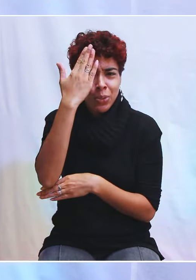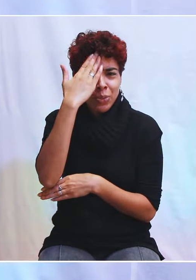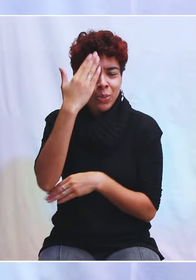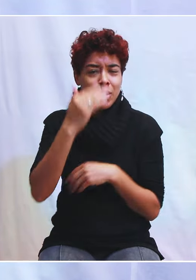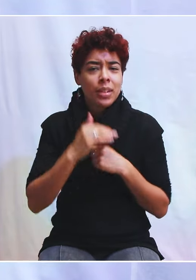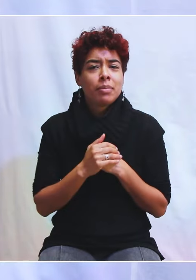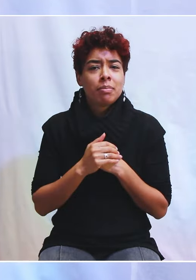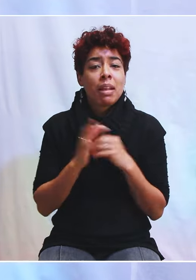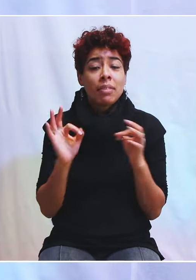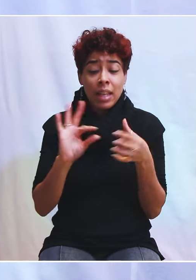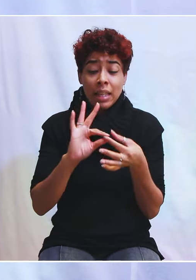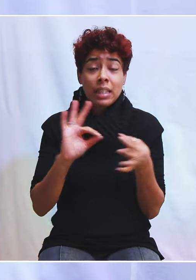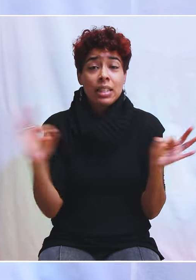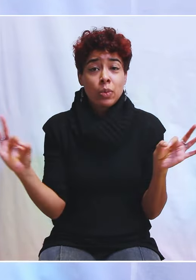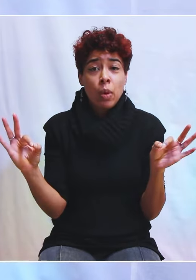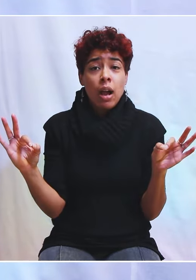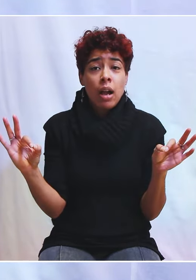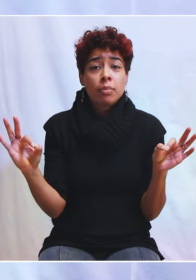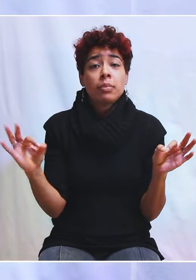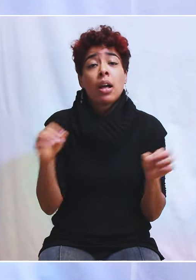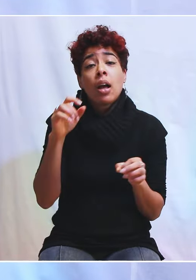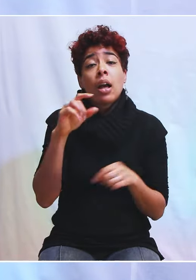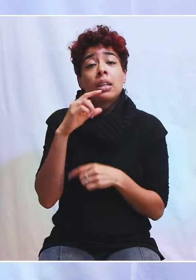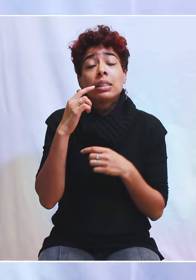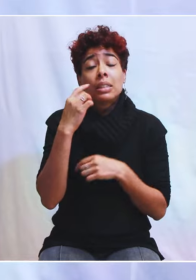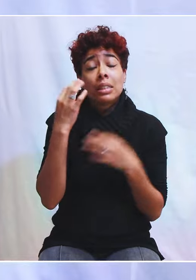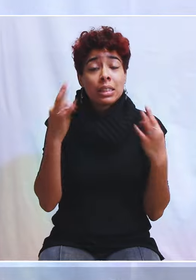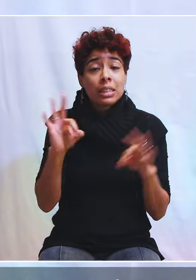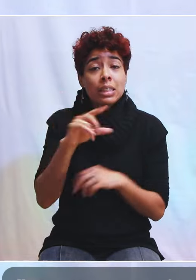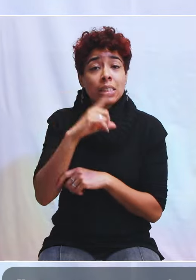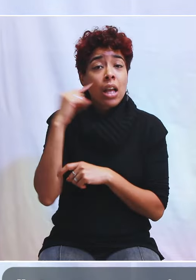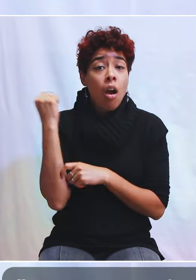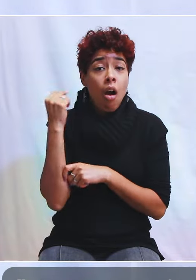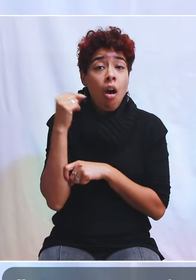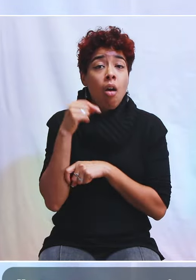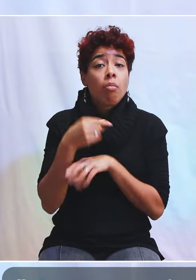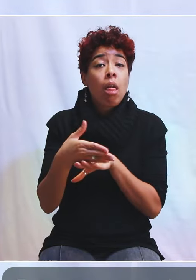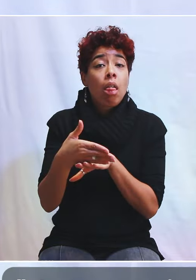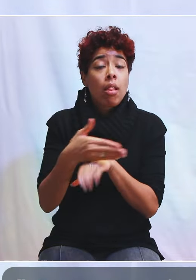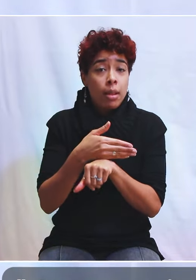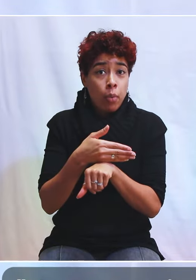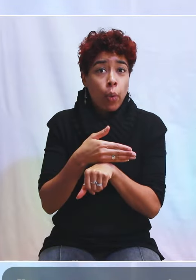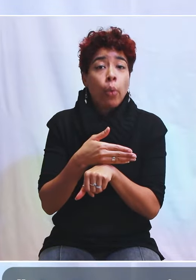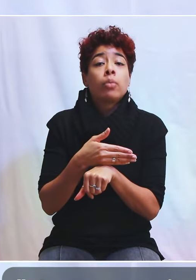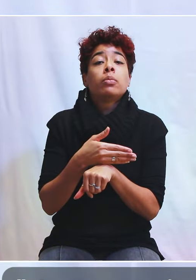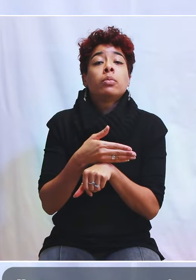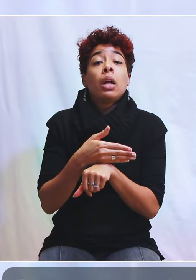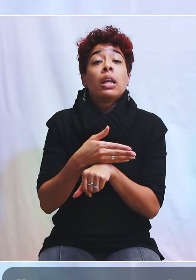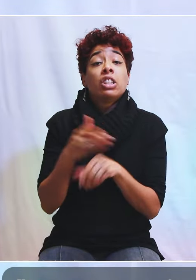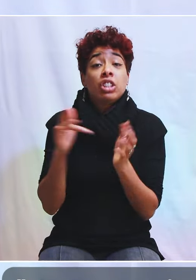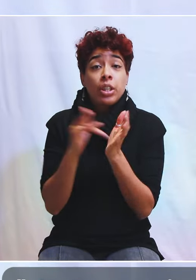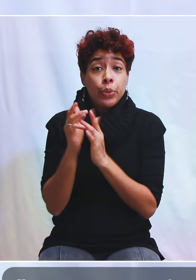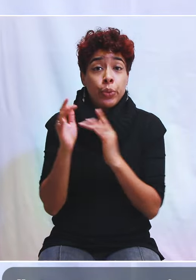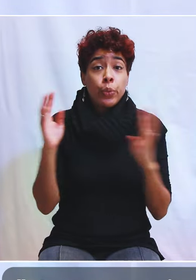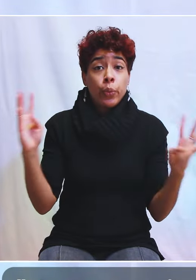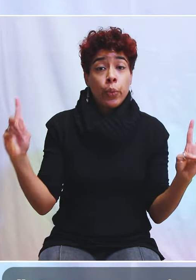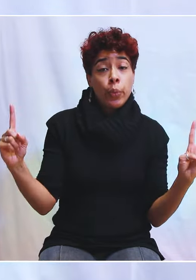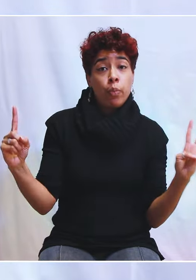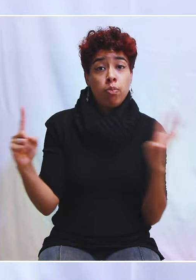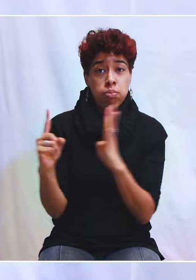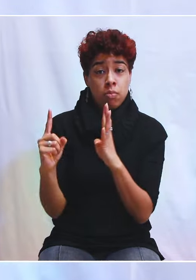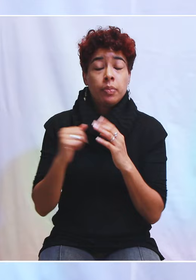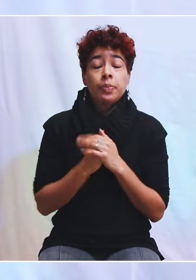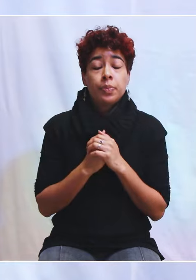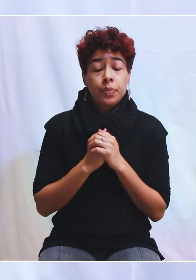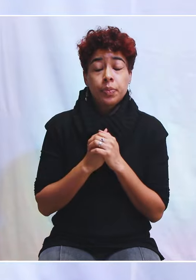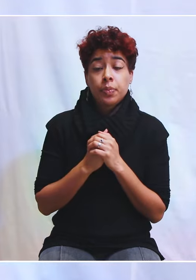de cette histoire des dix lépreux qui vont rencontrer Jésus.'est dans Luc, chapitre 17, versets 12 à 14. La Bible